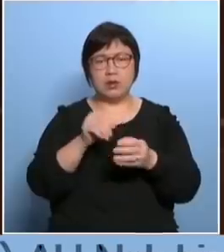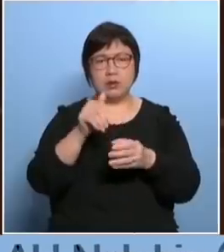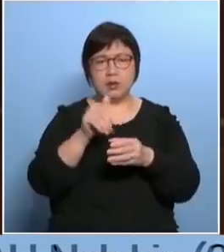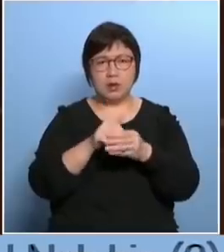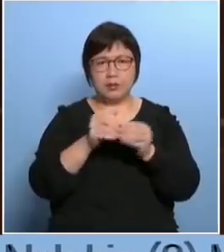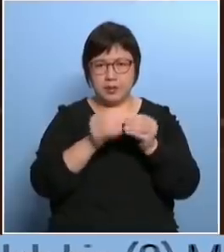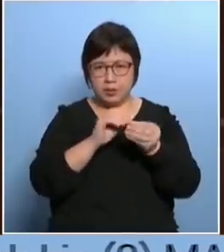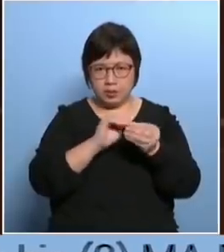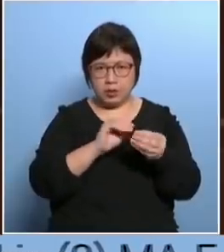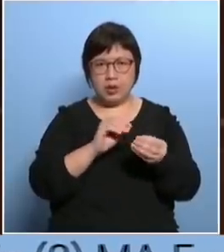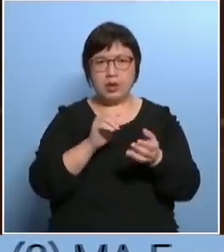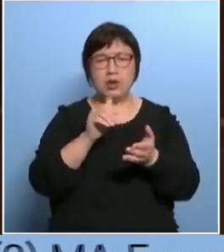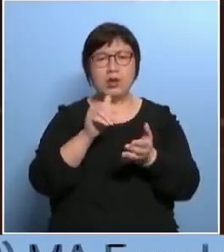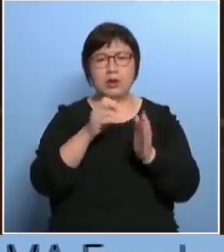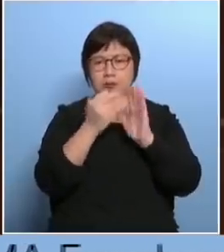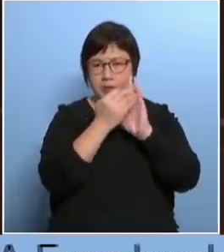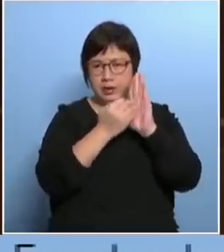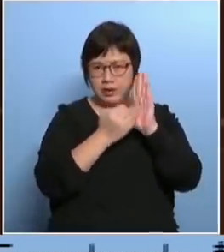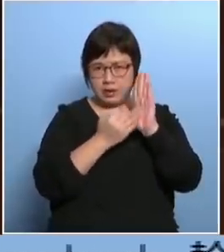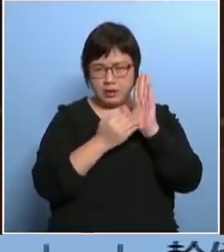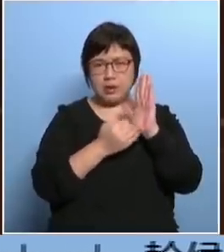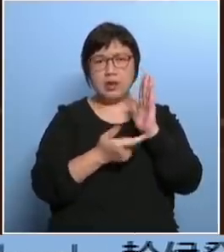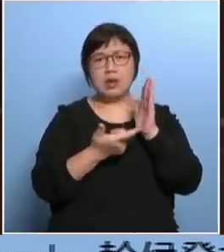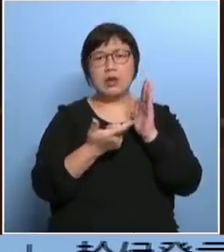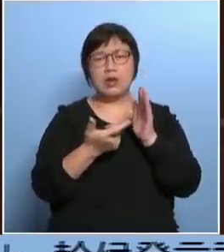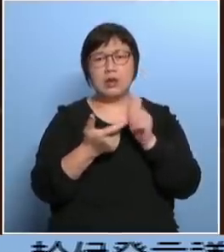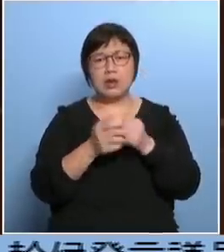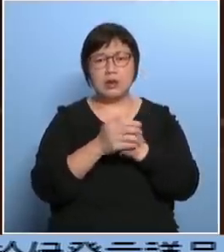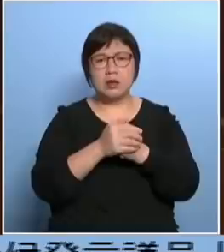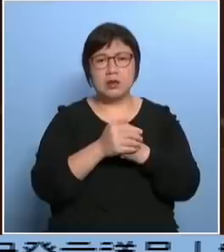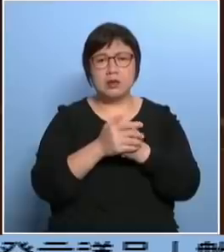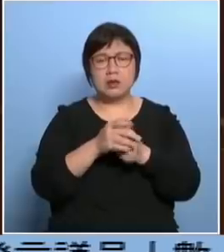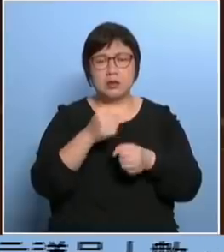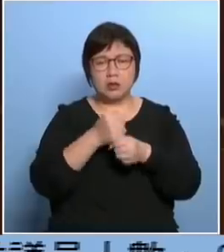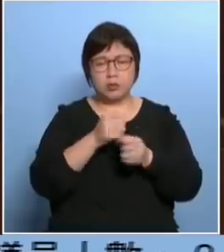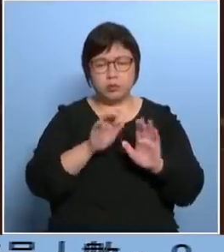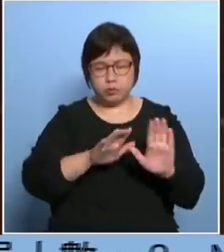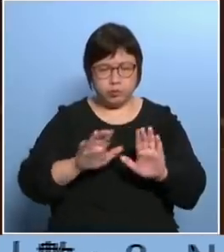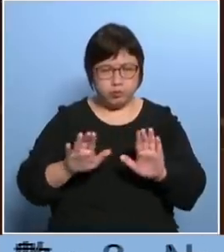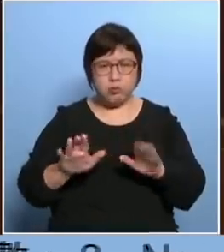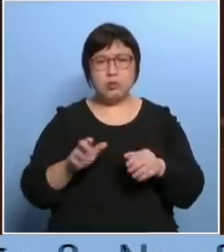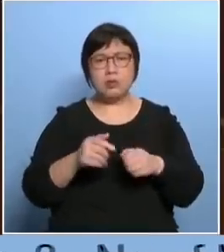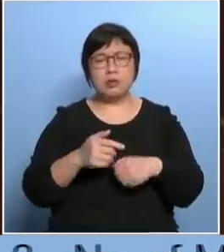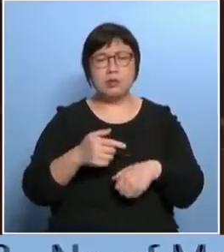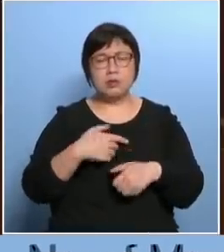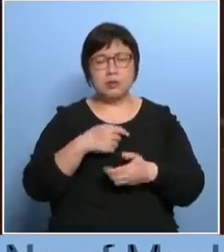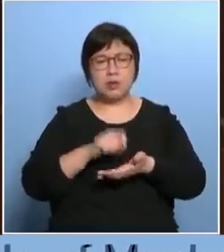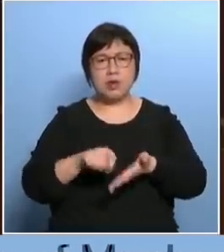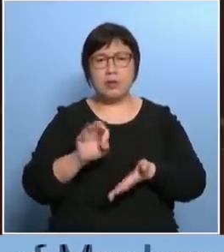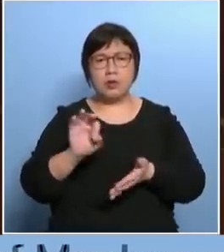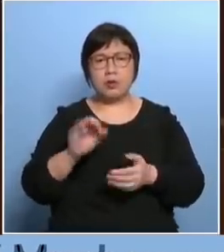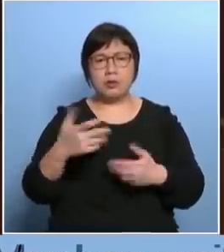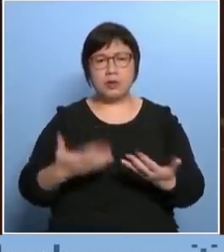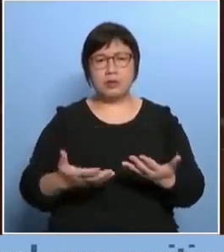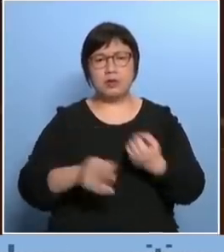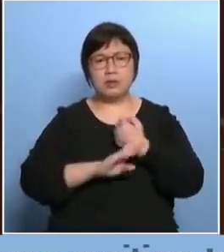那个投票策那个名策选民的名策如何去做这些措施如果你们搞了这些好像